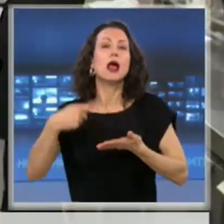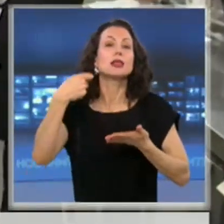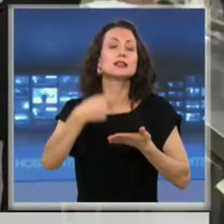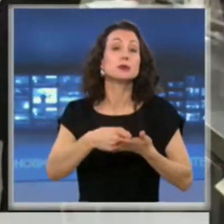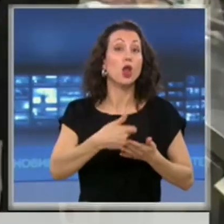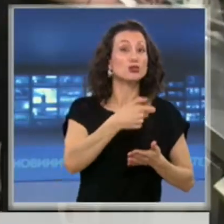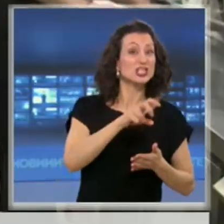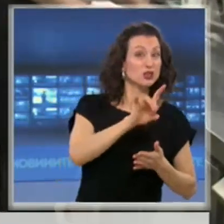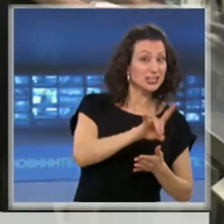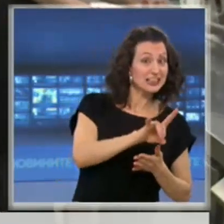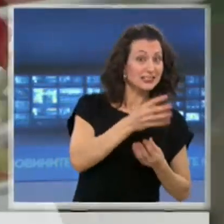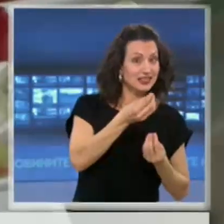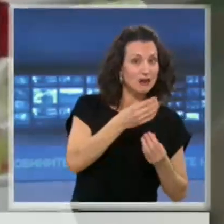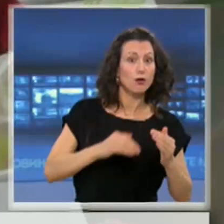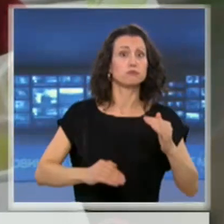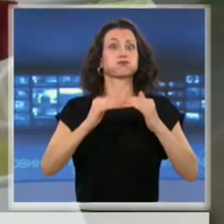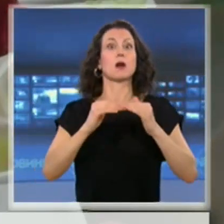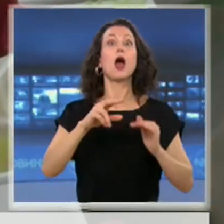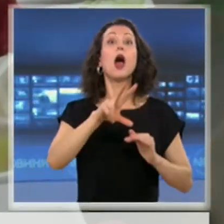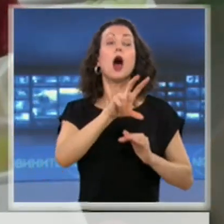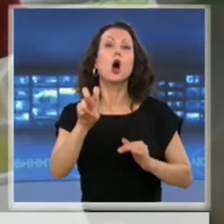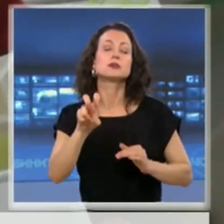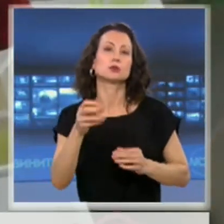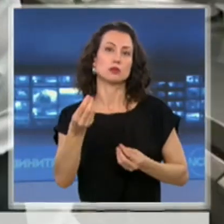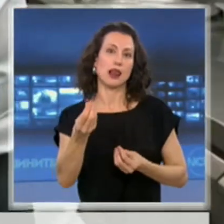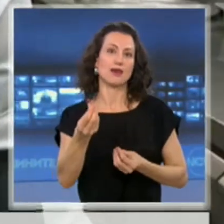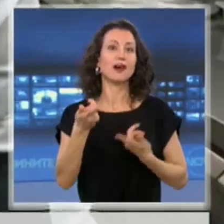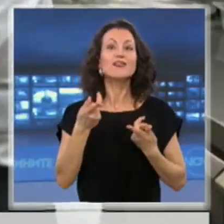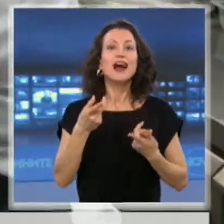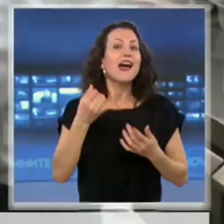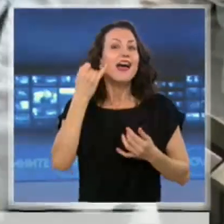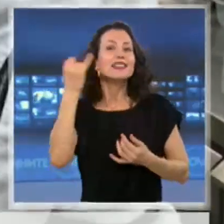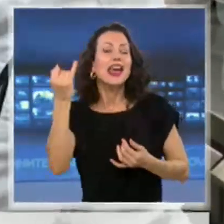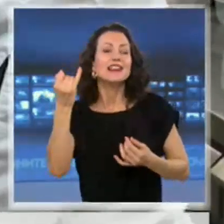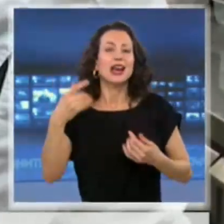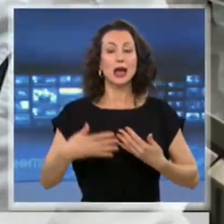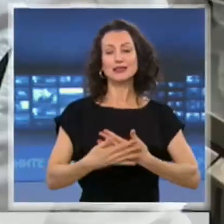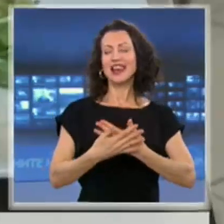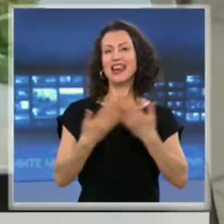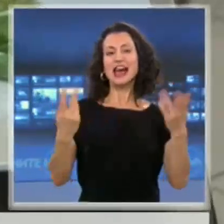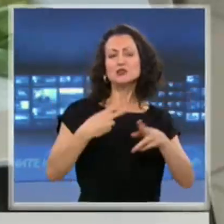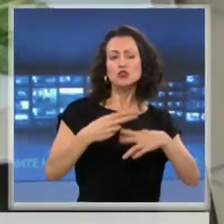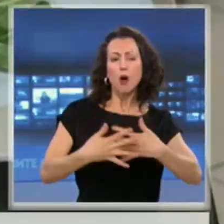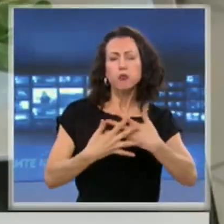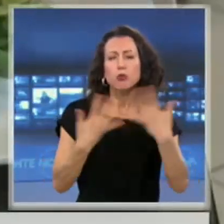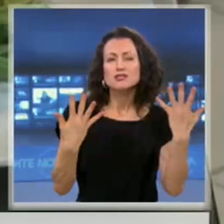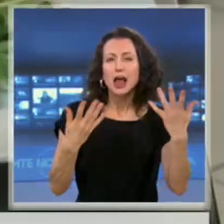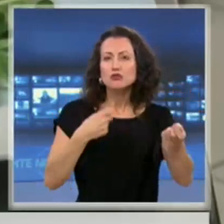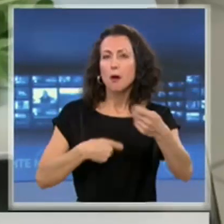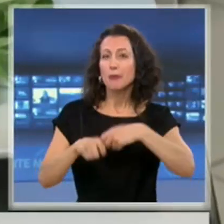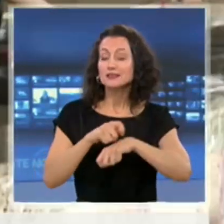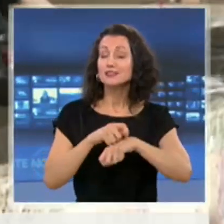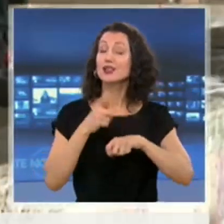на 800 лева. Идеята е изсветляване на бизнеса. Мярката ще засегне 75 000 работници.